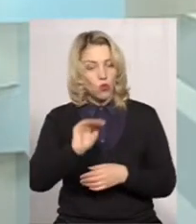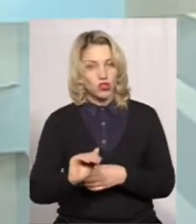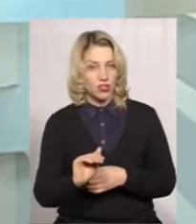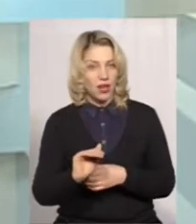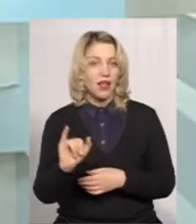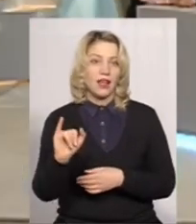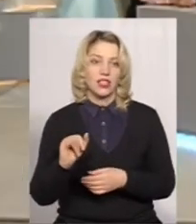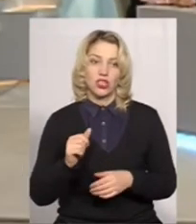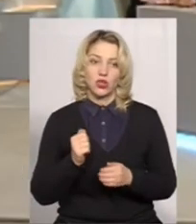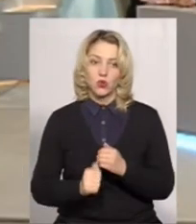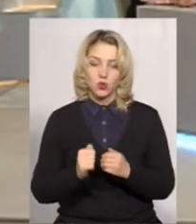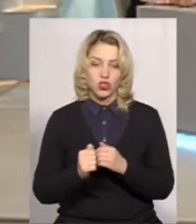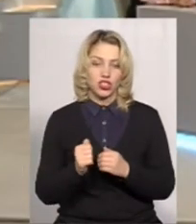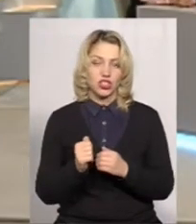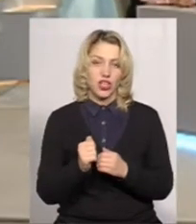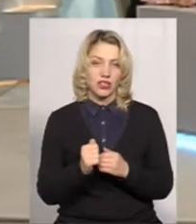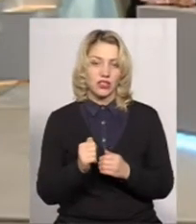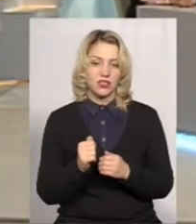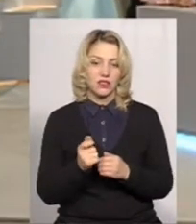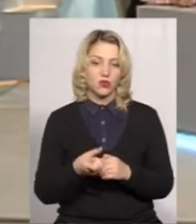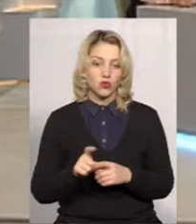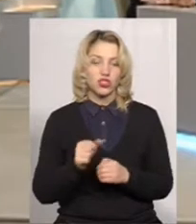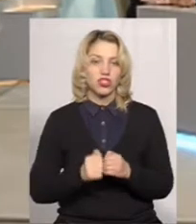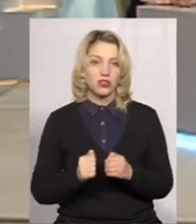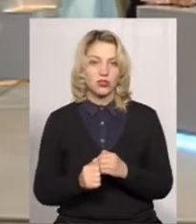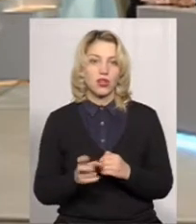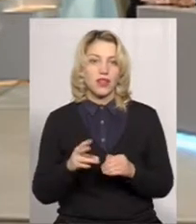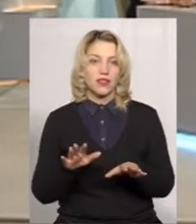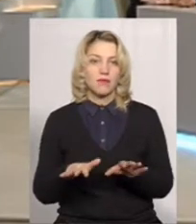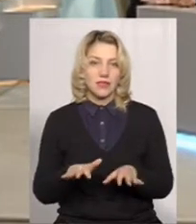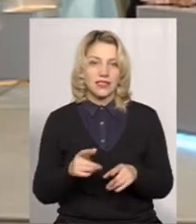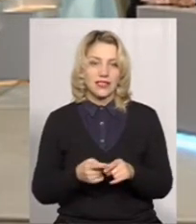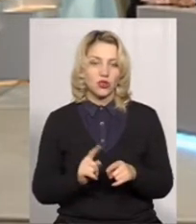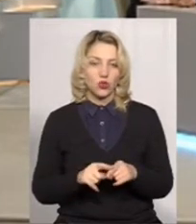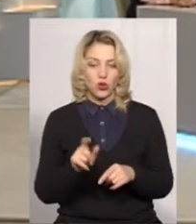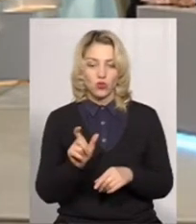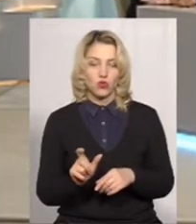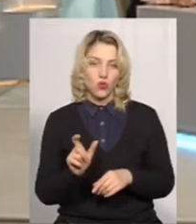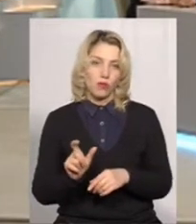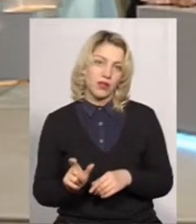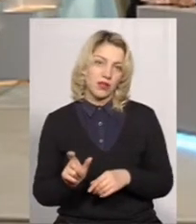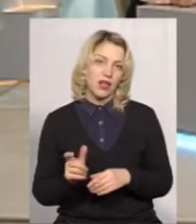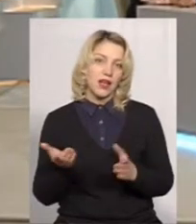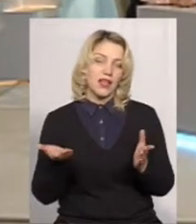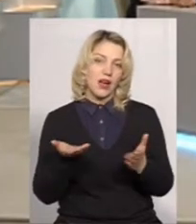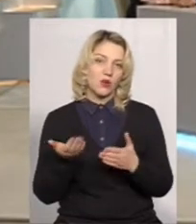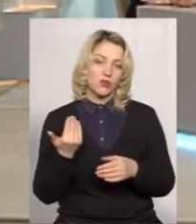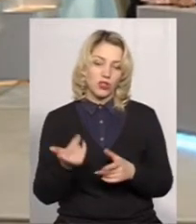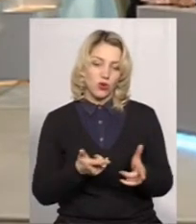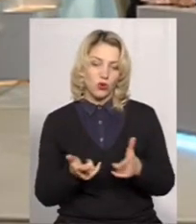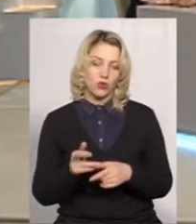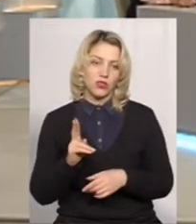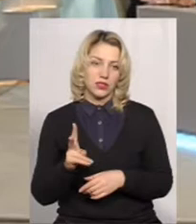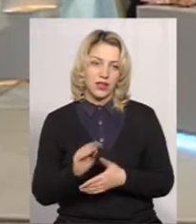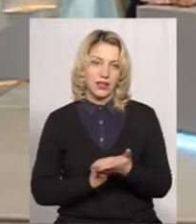а дуже часто на місці тої особи, які вони готують